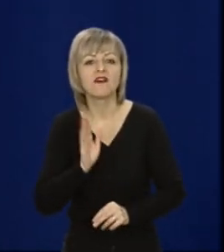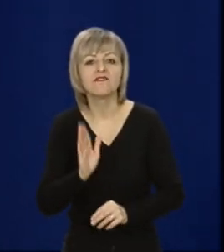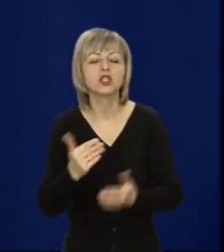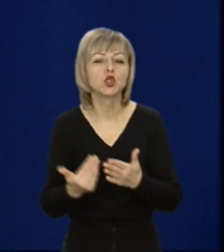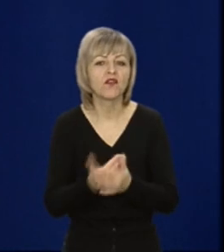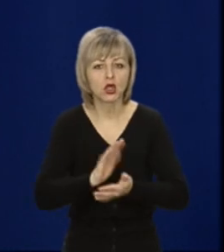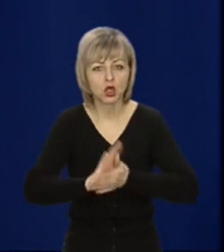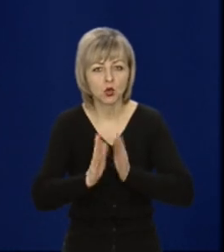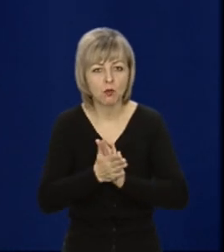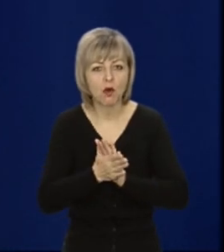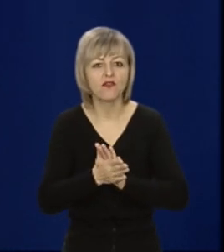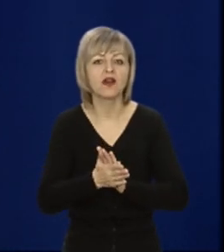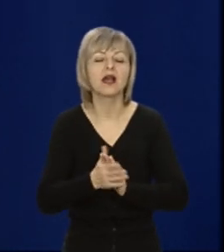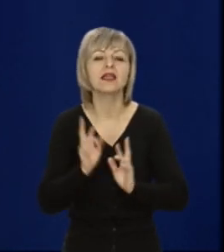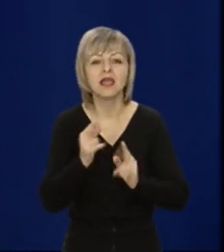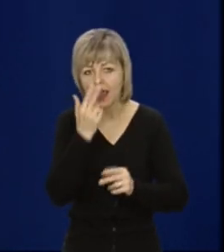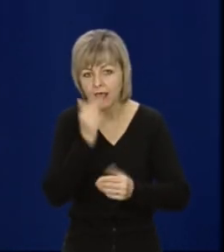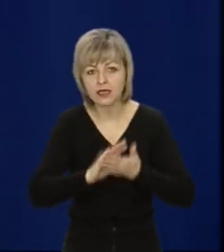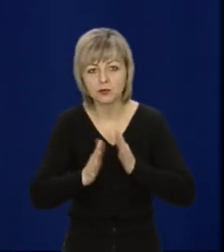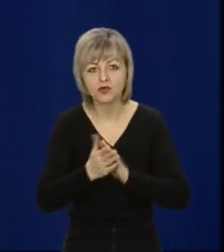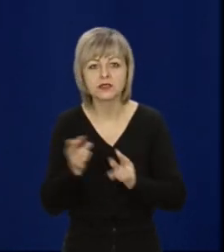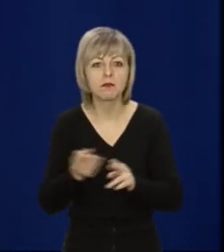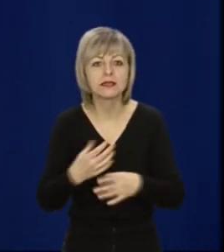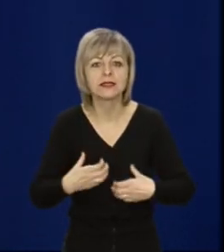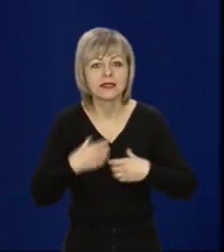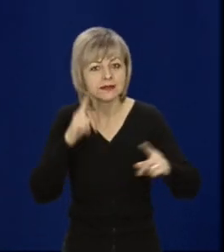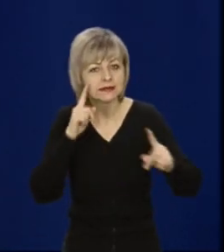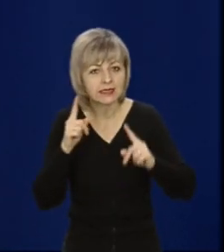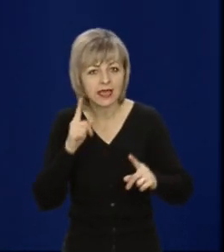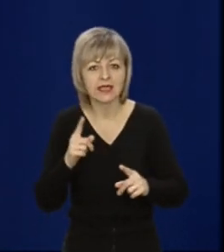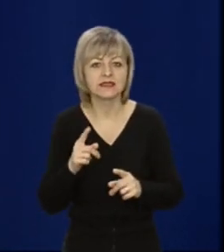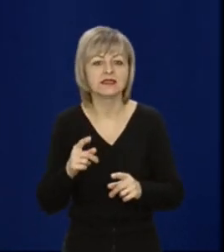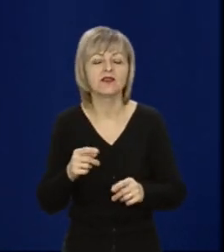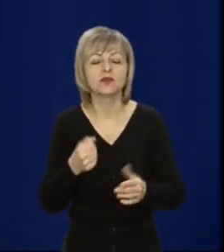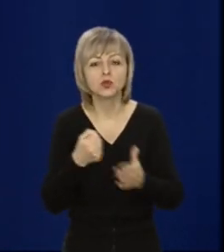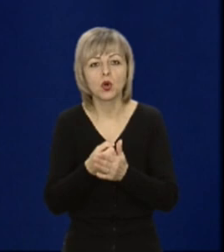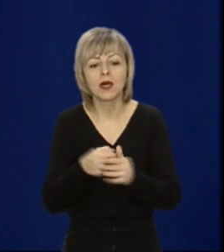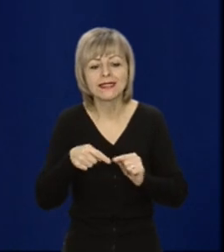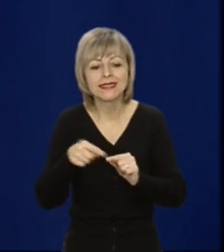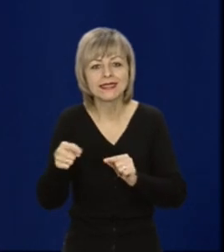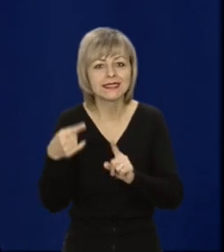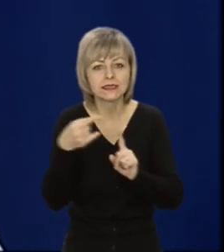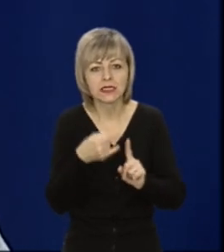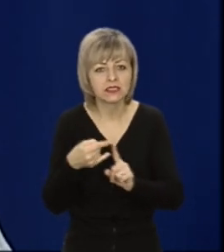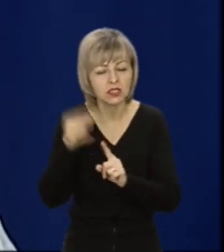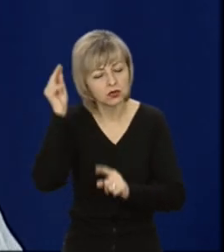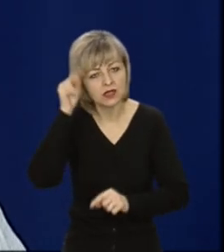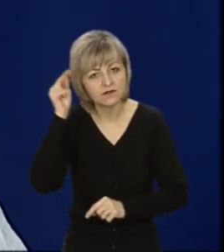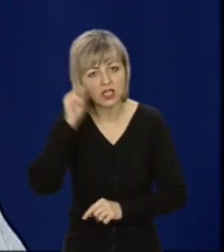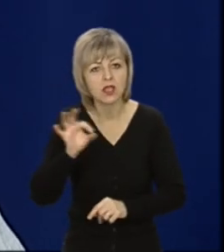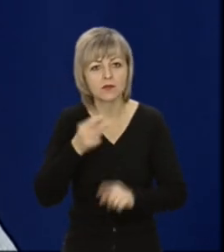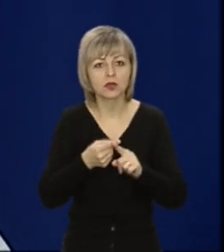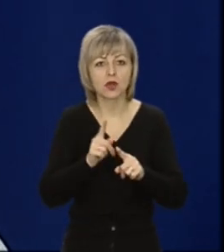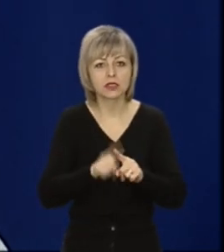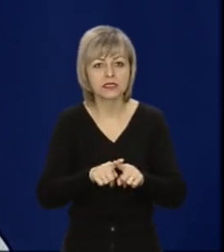умовах і нових викликах і адаптуватися без стресів і нервів до дистанційного навчання. Про все це далі у нашій передачі,